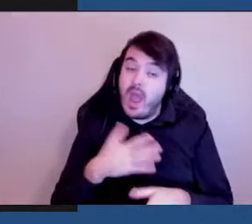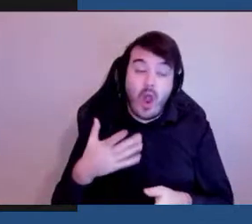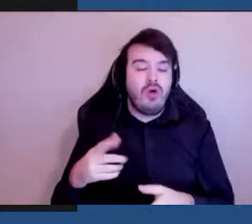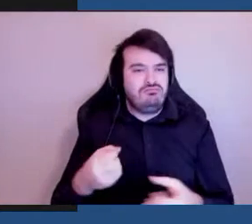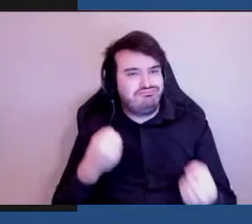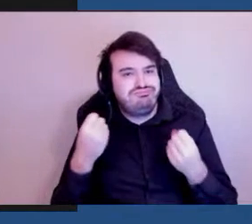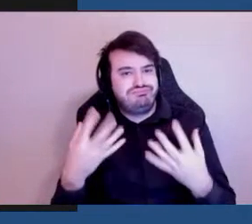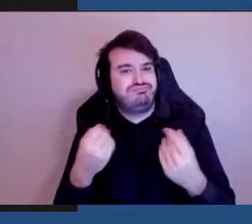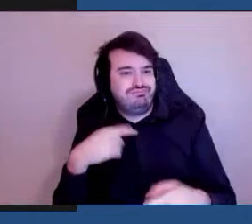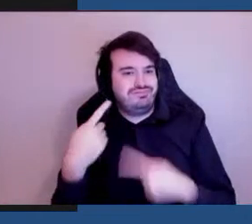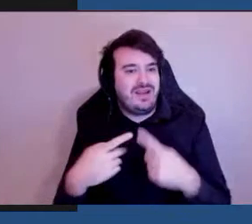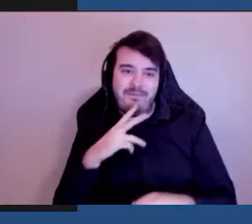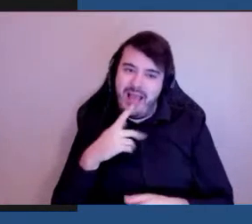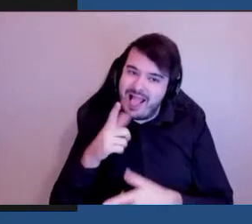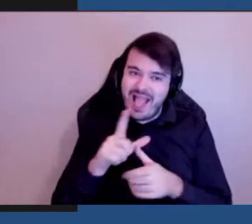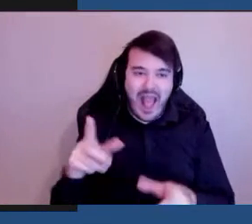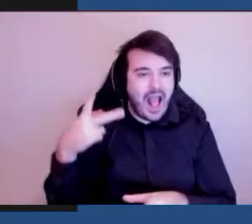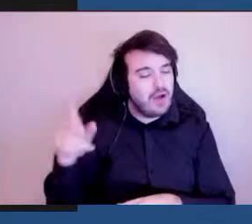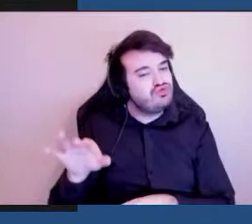ravie de cette annonce.